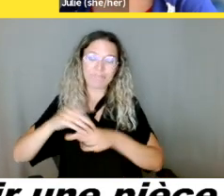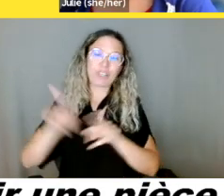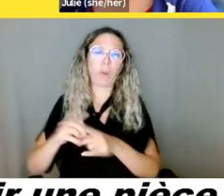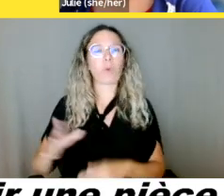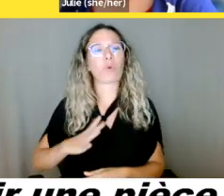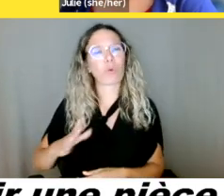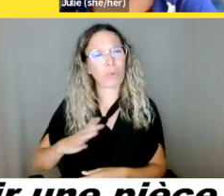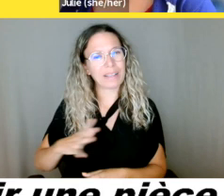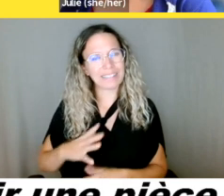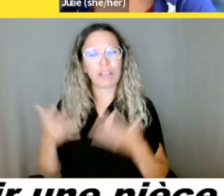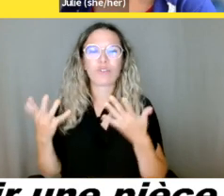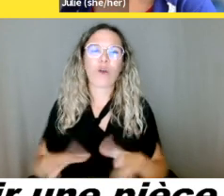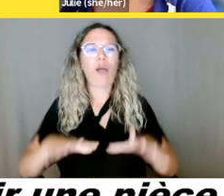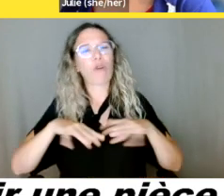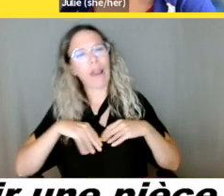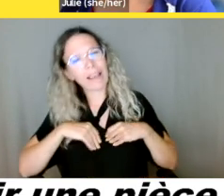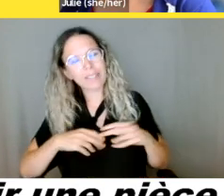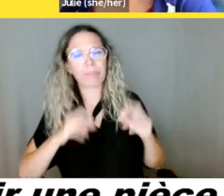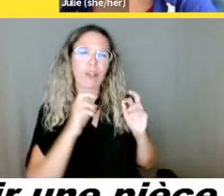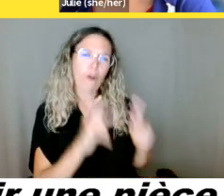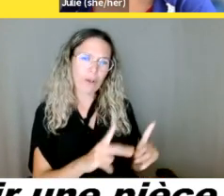mais ils ne sont pas obligés de l'accepter.